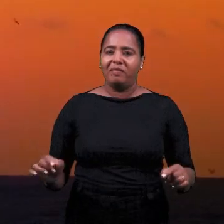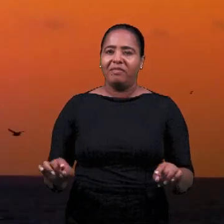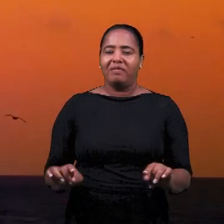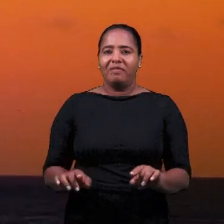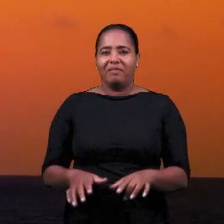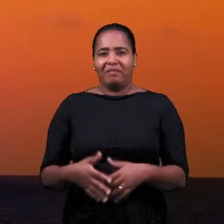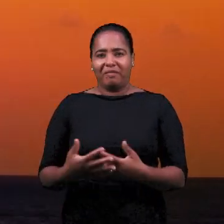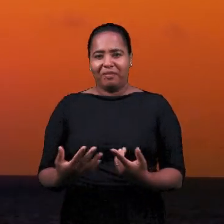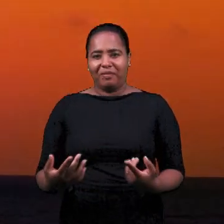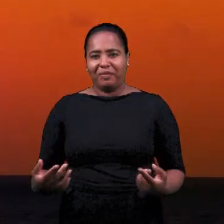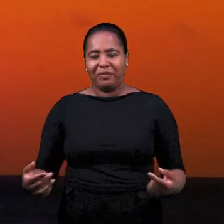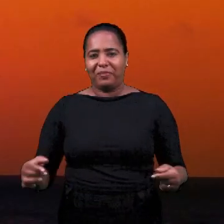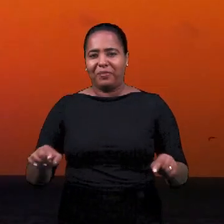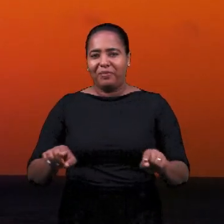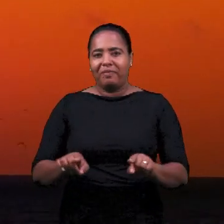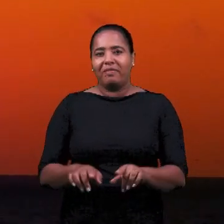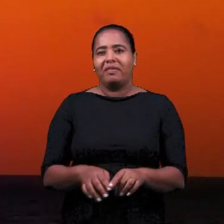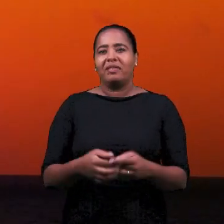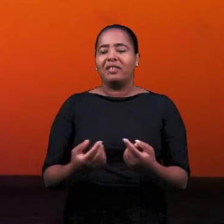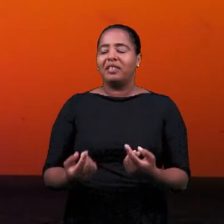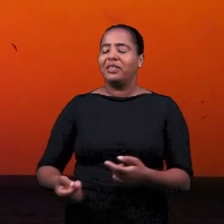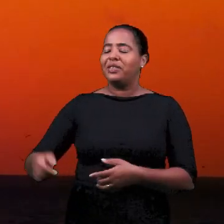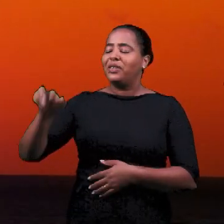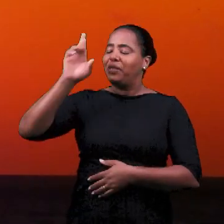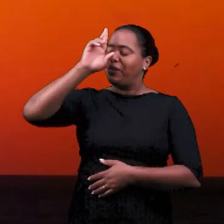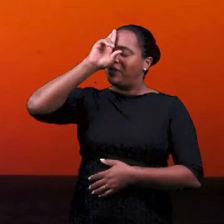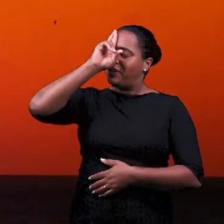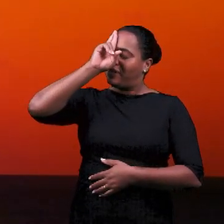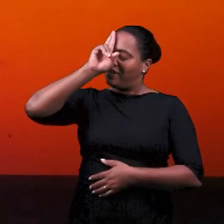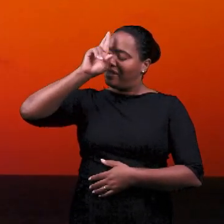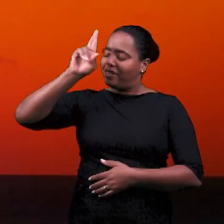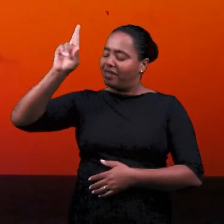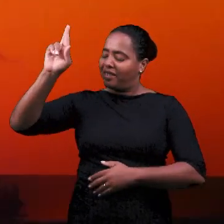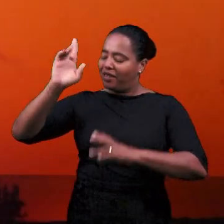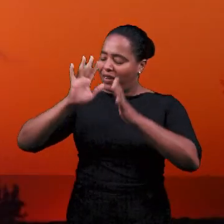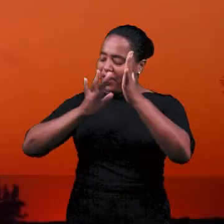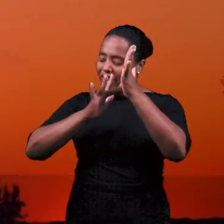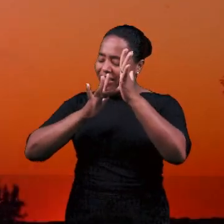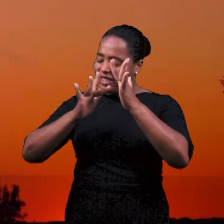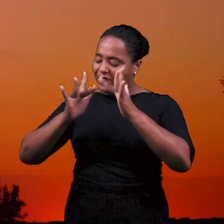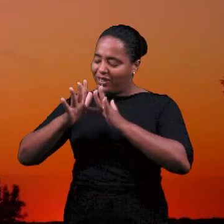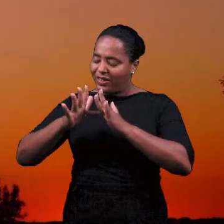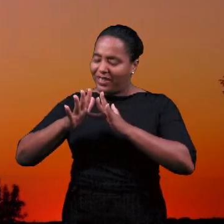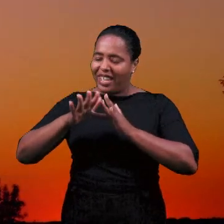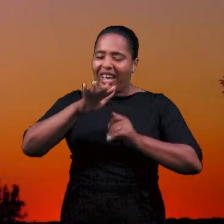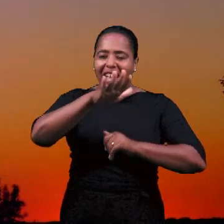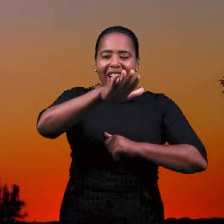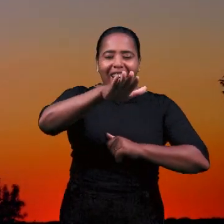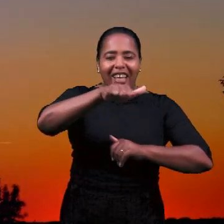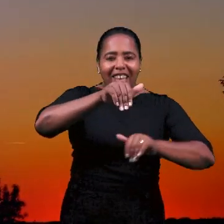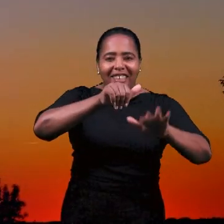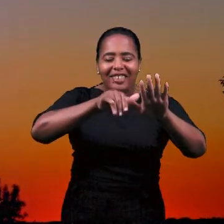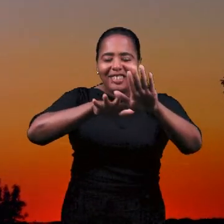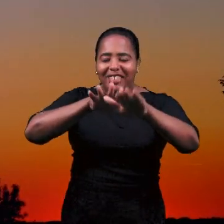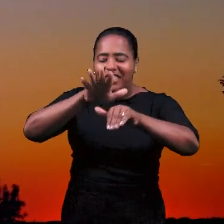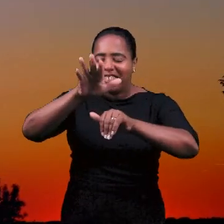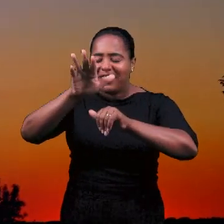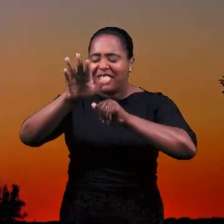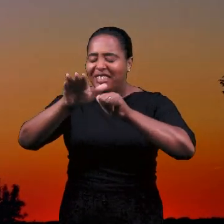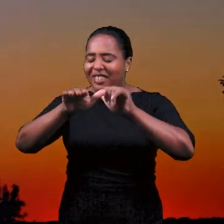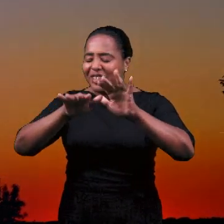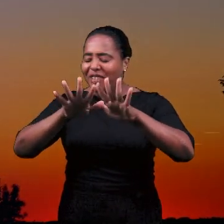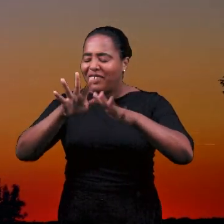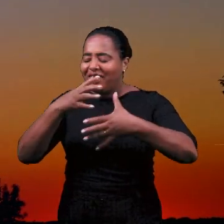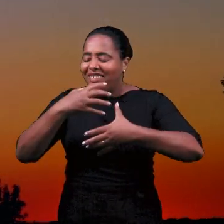Мягко, нежно Иисус зовет Он